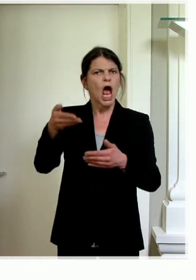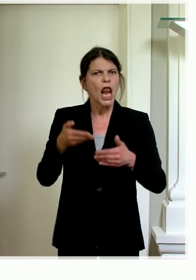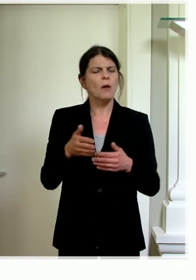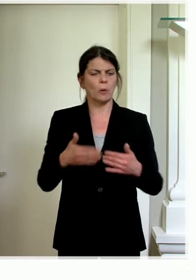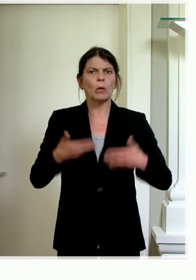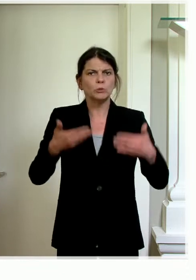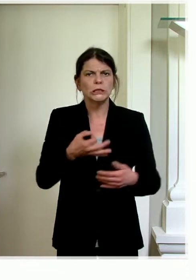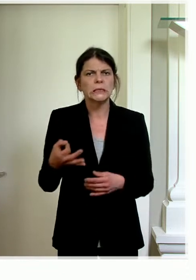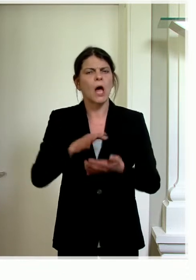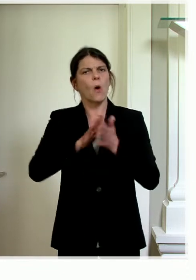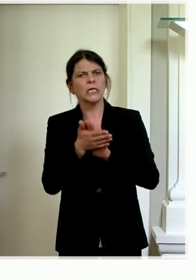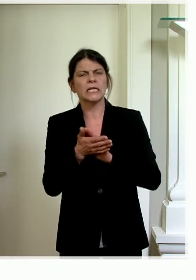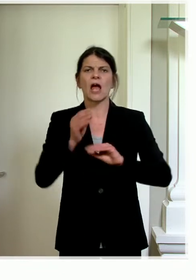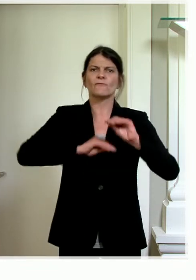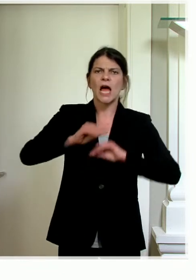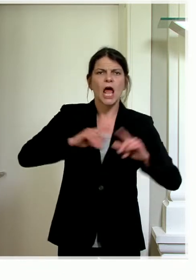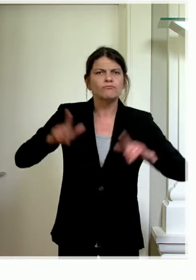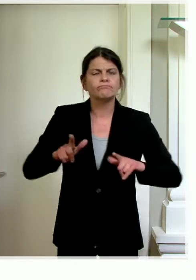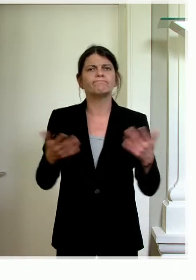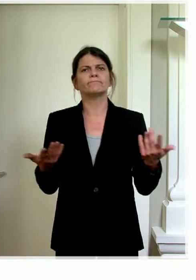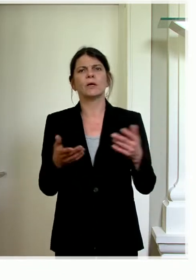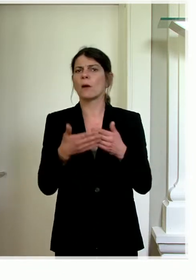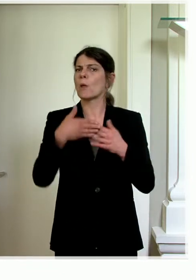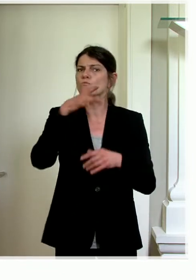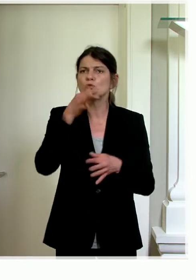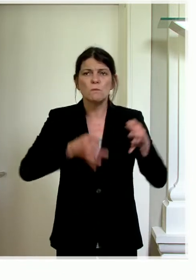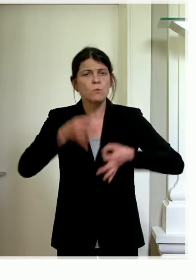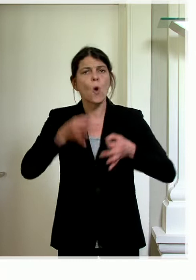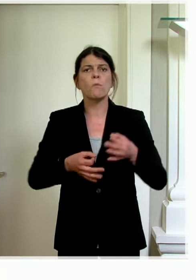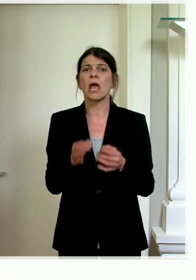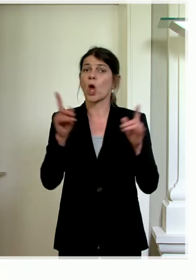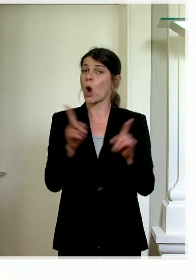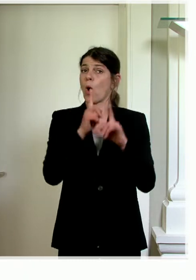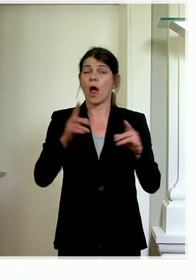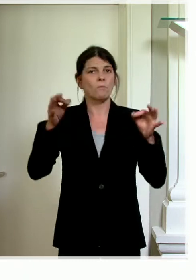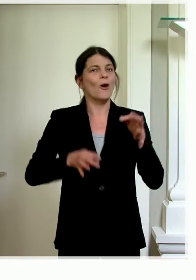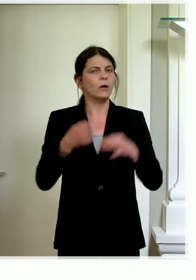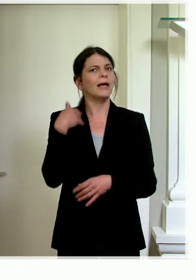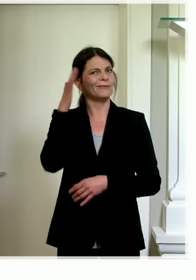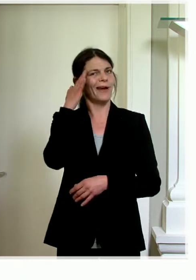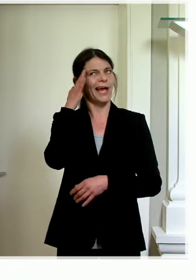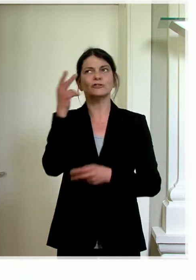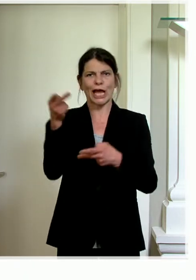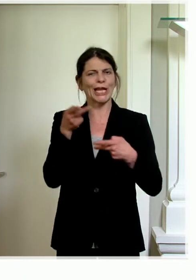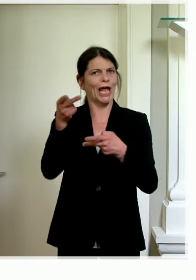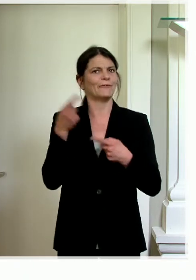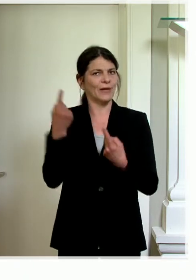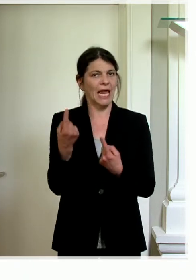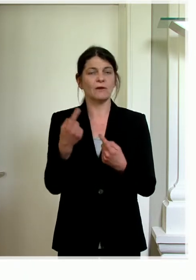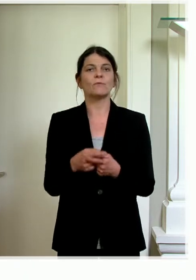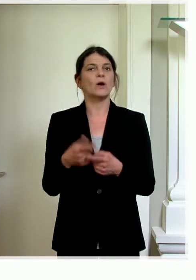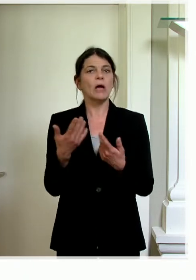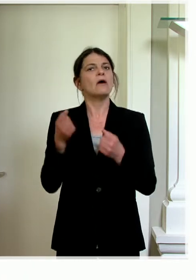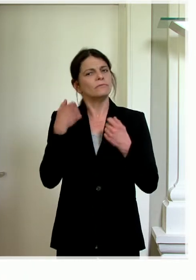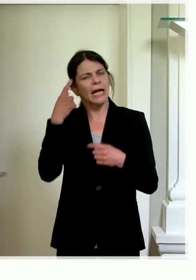Geburtstagen, Hochzeiten, Vereinsaktivitäten wie Musikproben oder Chorproben, da weiß man in der Regel, wer da war oder wer kommen